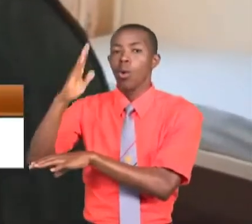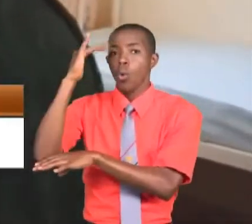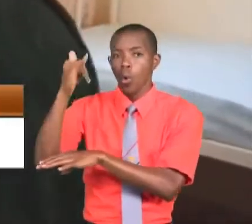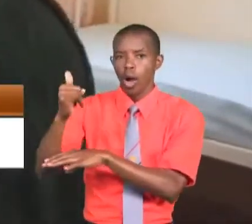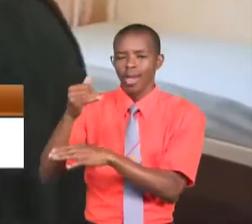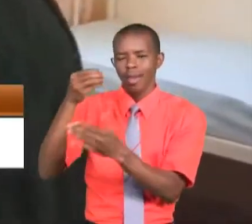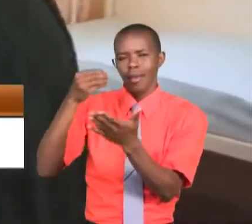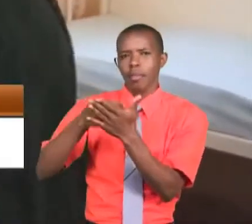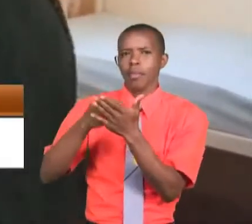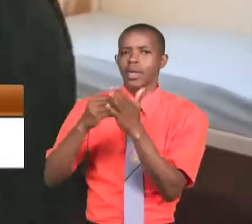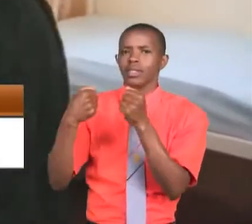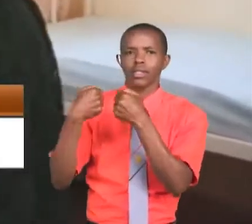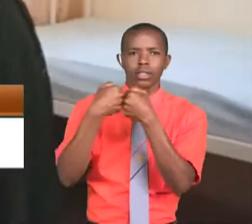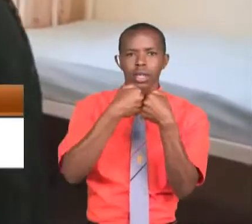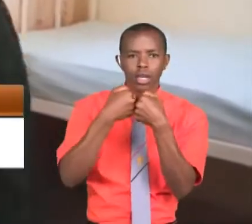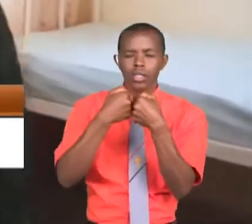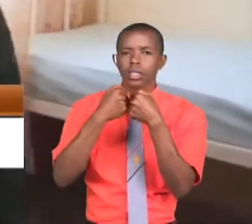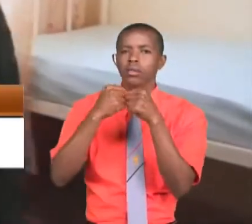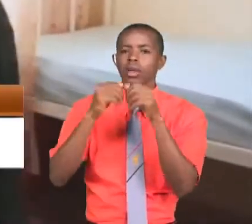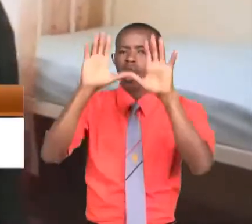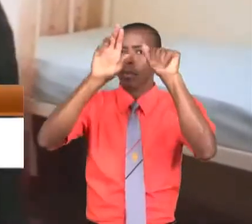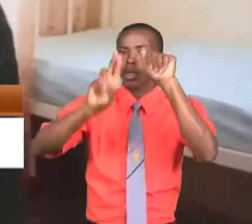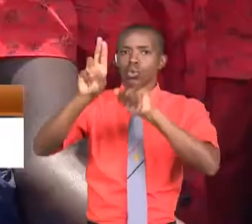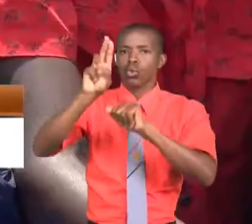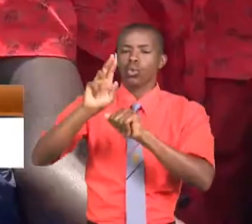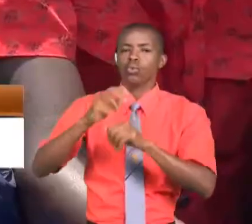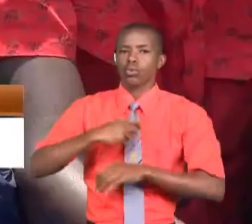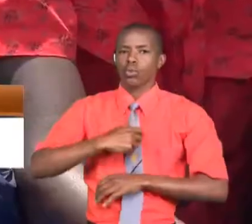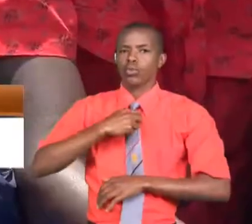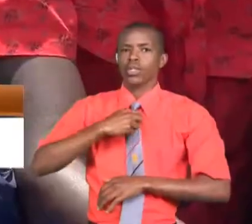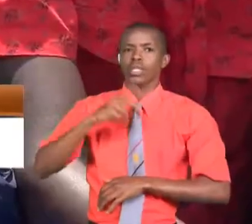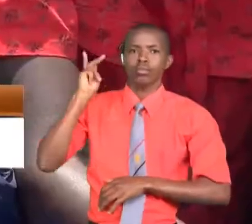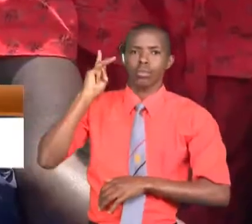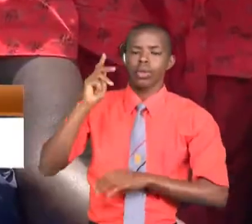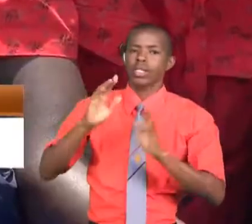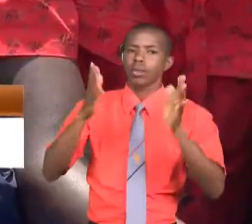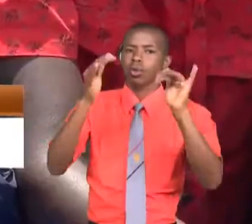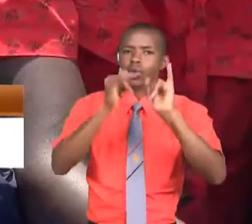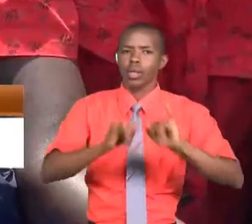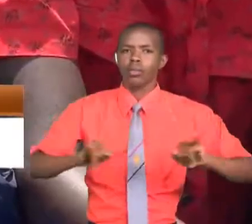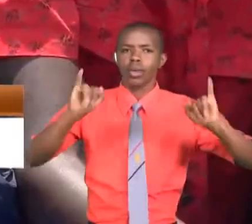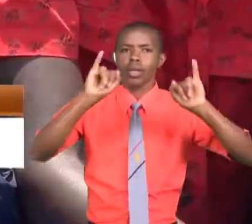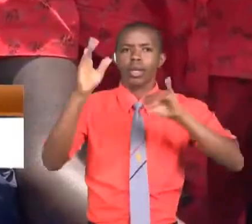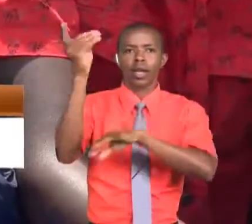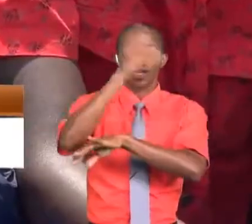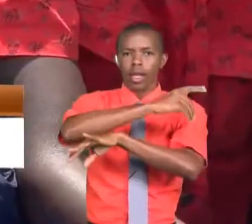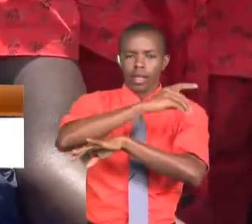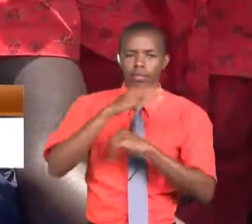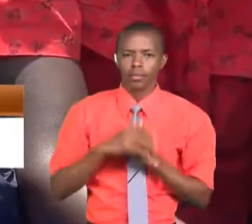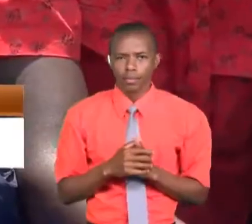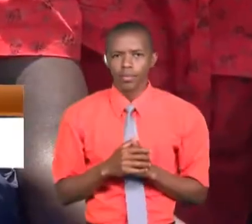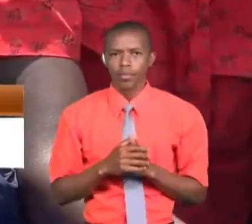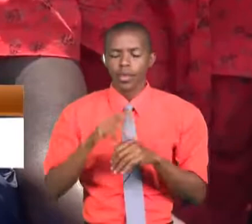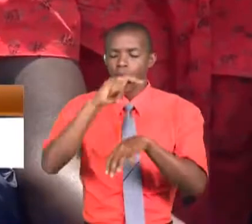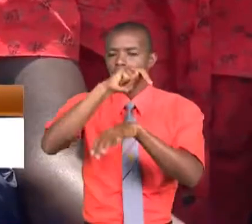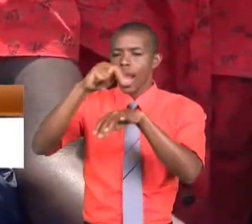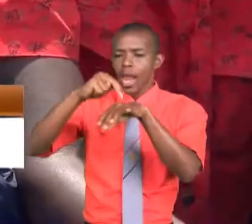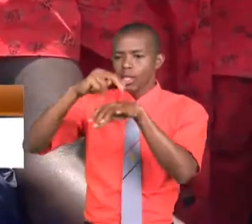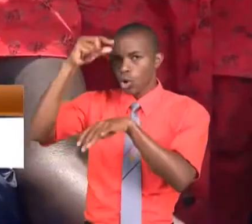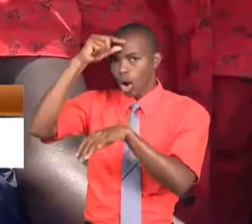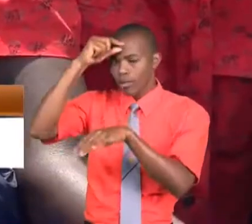ukosefu wa feather. Raisi Kenya ata kwa mjini kisi kwa shereza mashujaa. Build by the national government